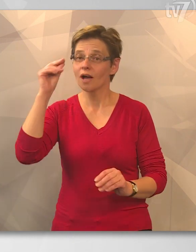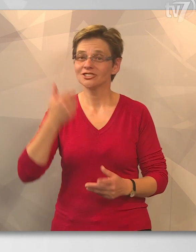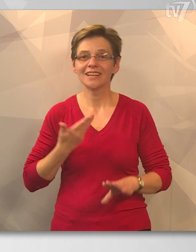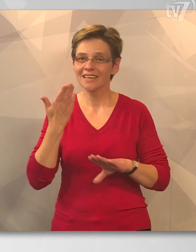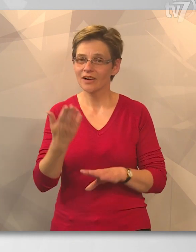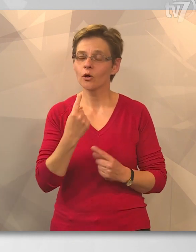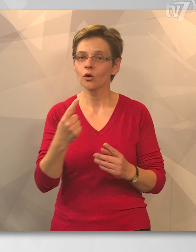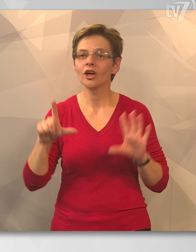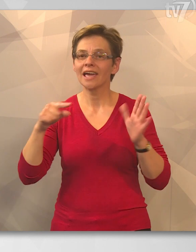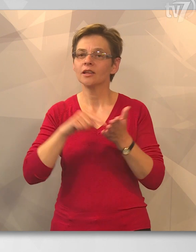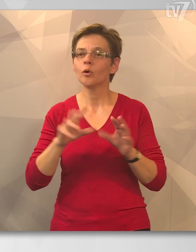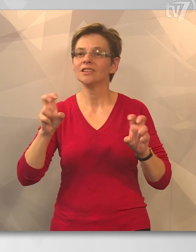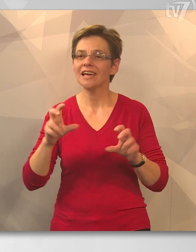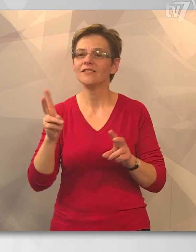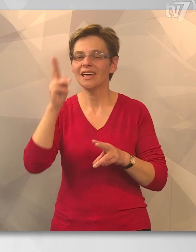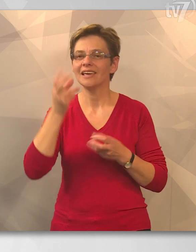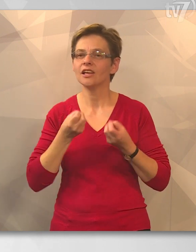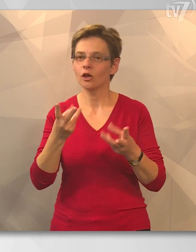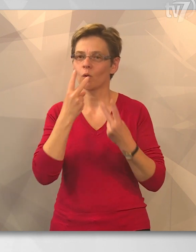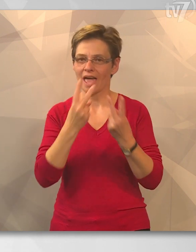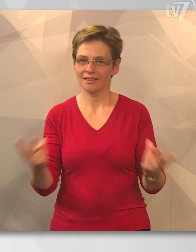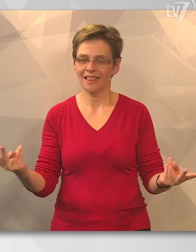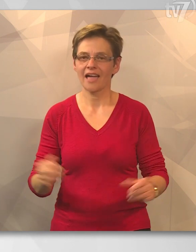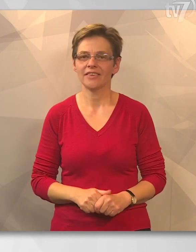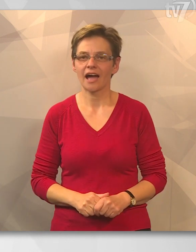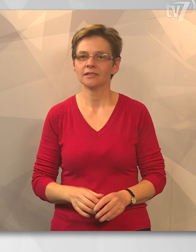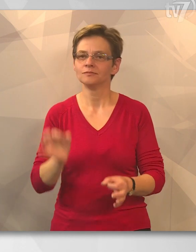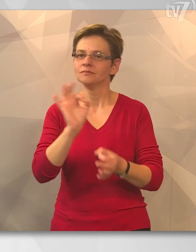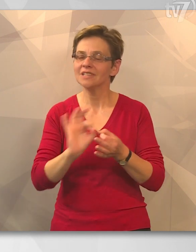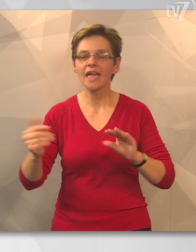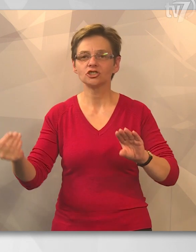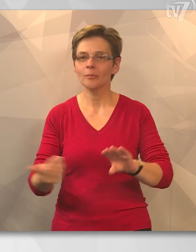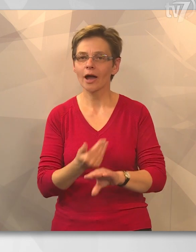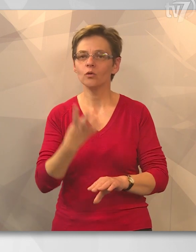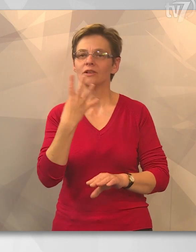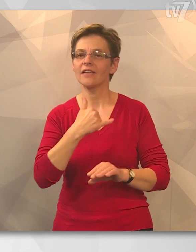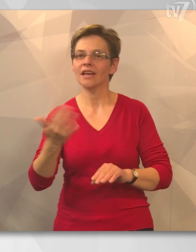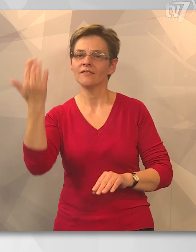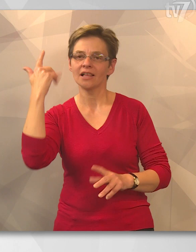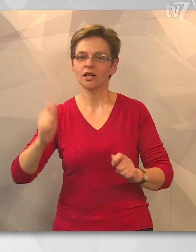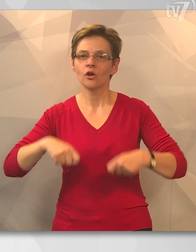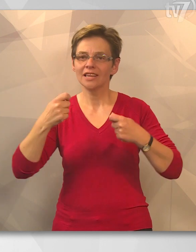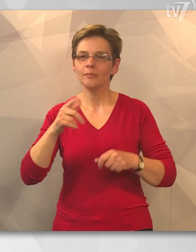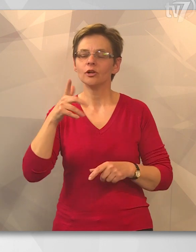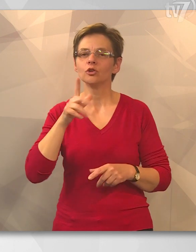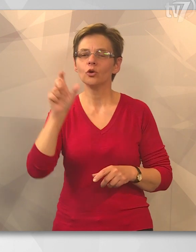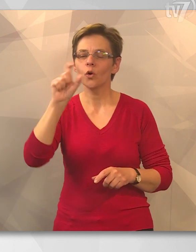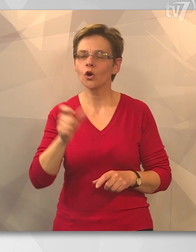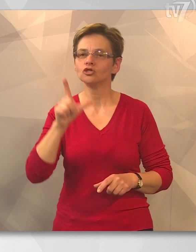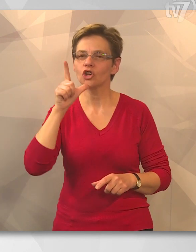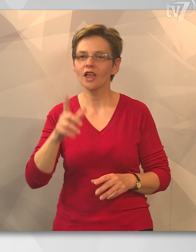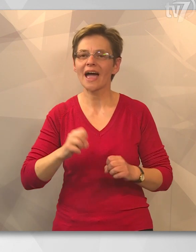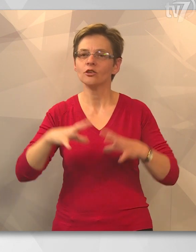Jó estét kívánok Önök a 7.tv híradóját látják. Teljesen megújul a 40 éves körös ladányi